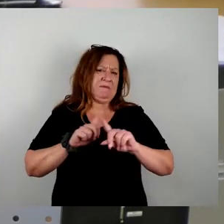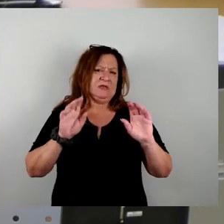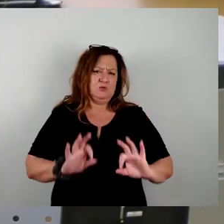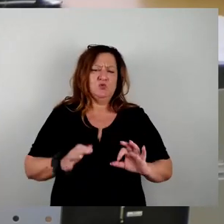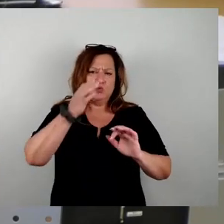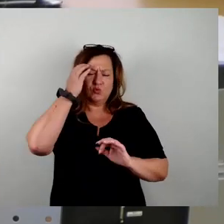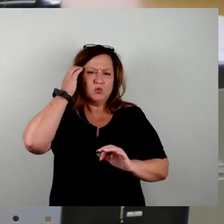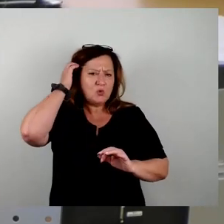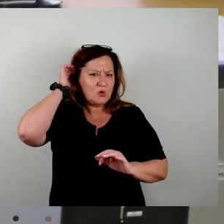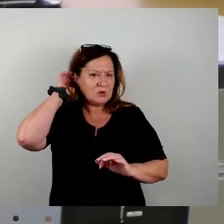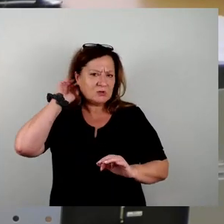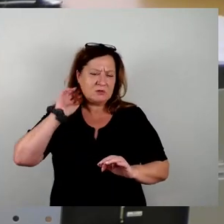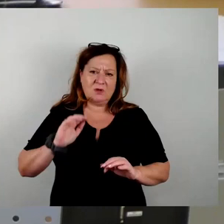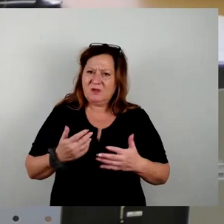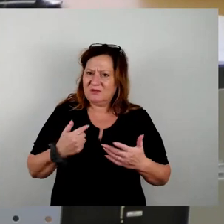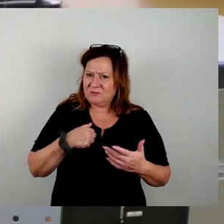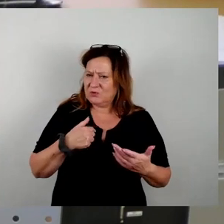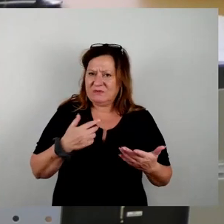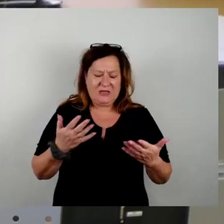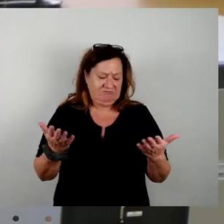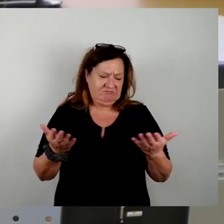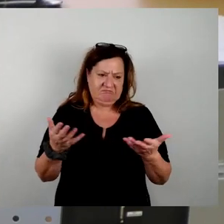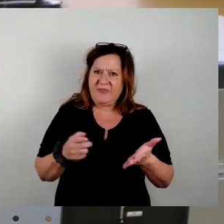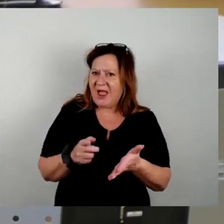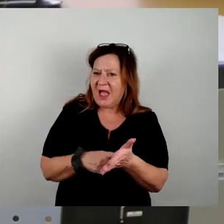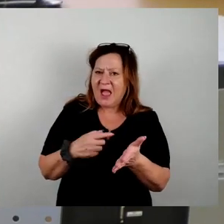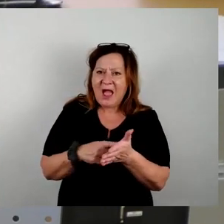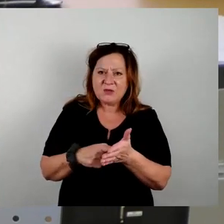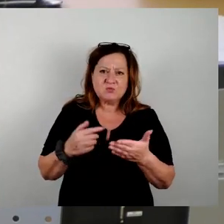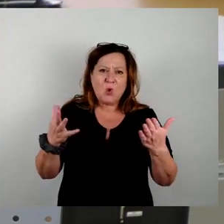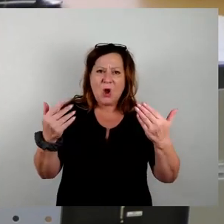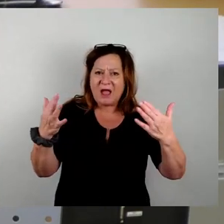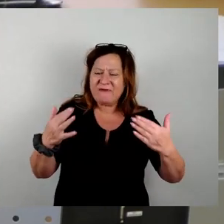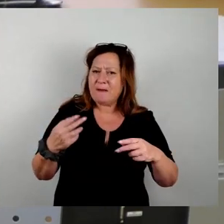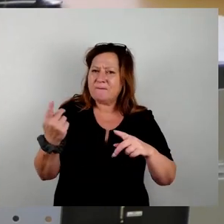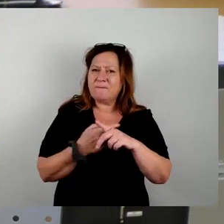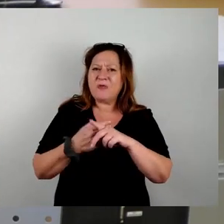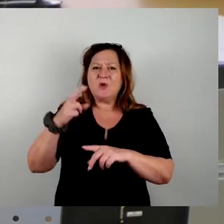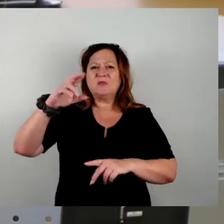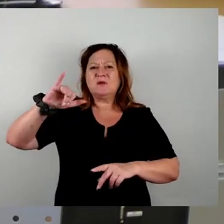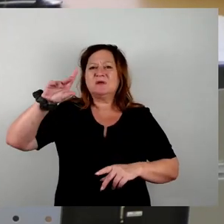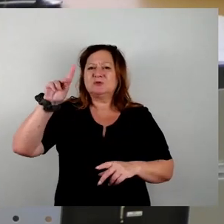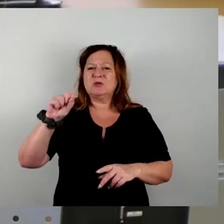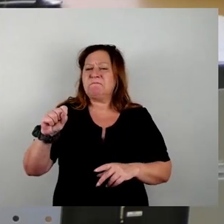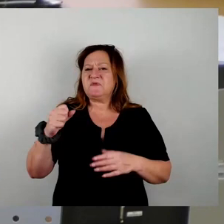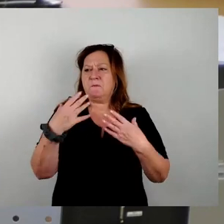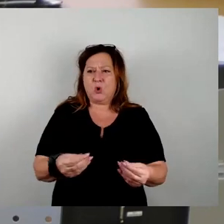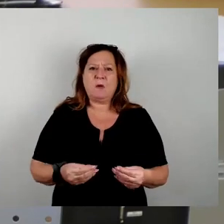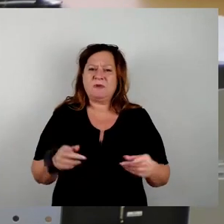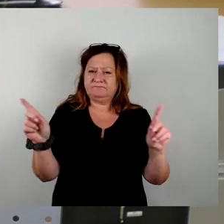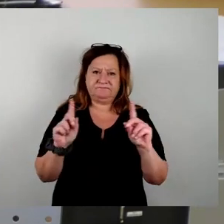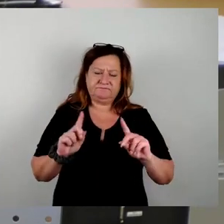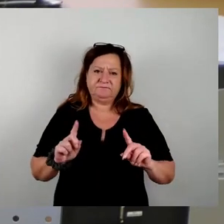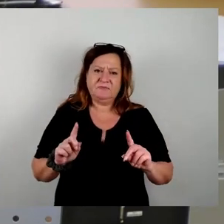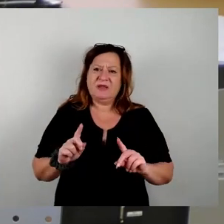irgendeiner Weise uns einen Anspruch erwerben, hier besonders mit Chips beliefert werden. Hier gilt dann das, dass der, der das meiste